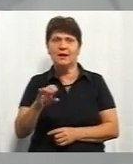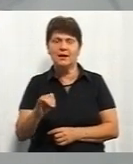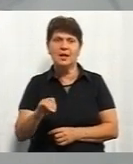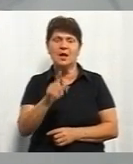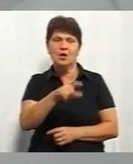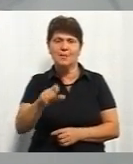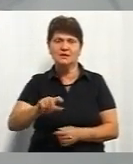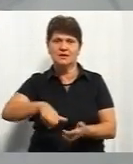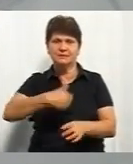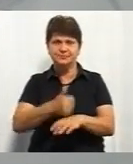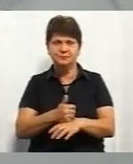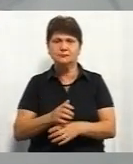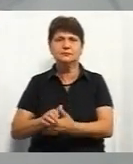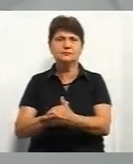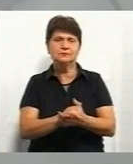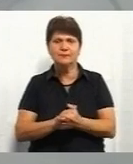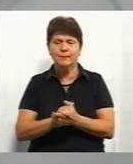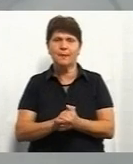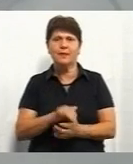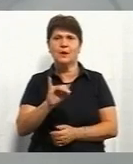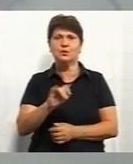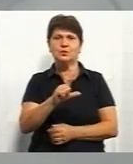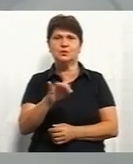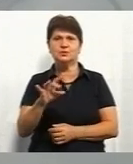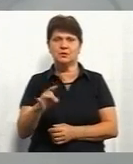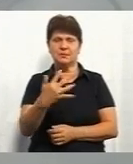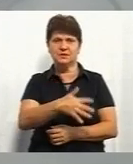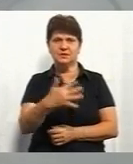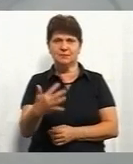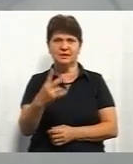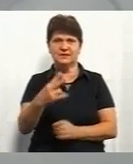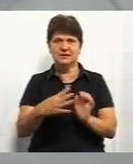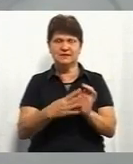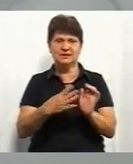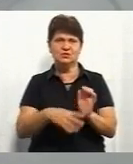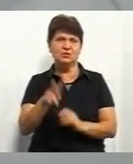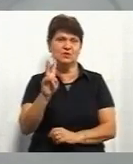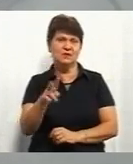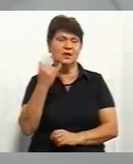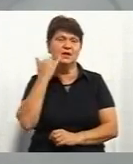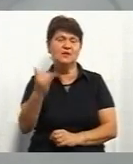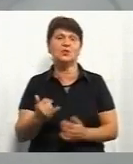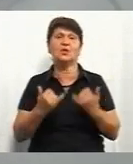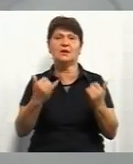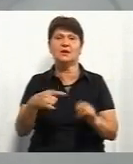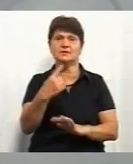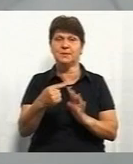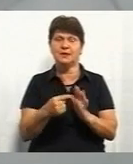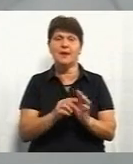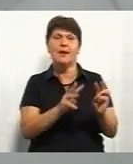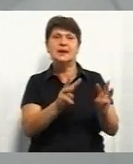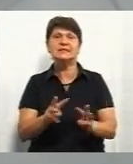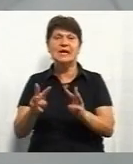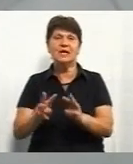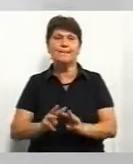користувачів з психіатричної допомоги юзер 552992, телефон для запитань. На сайті Міністерства